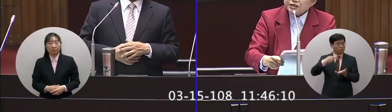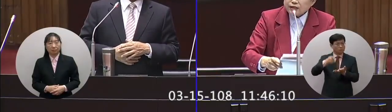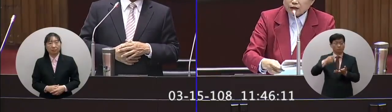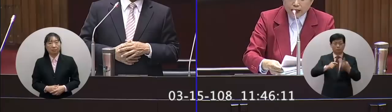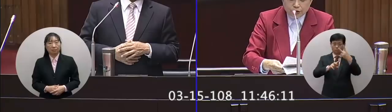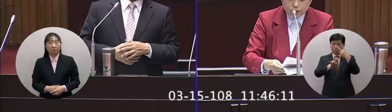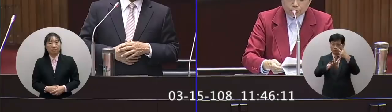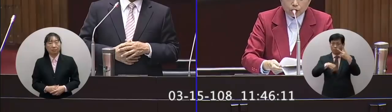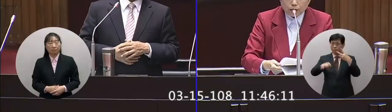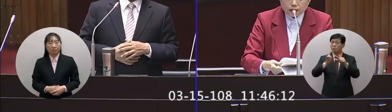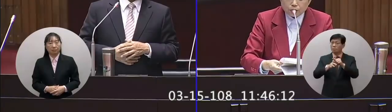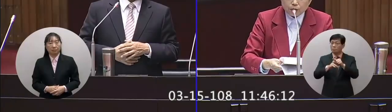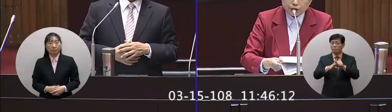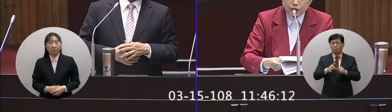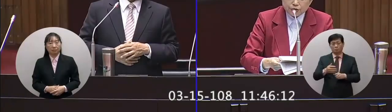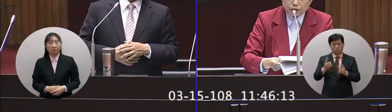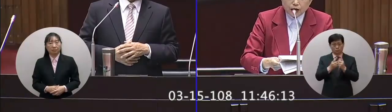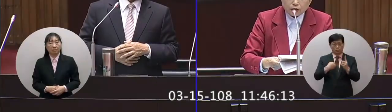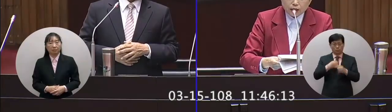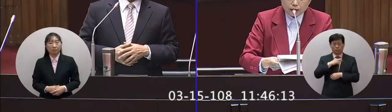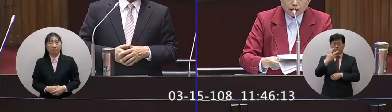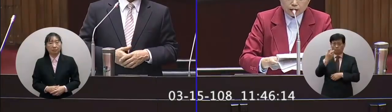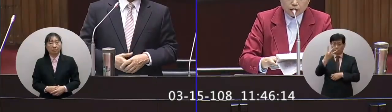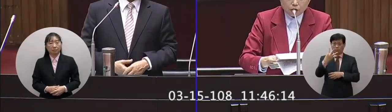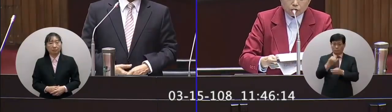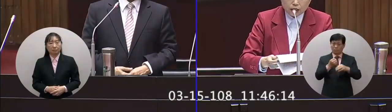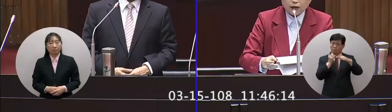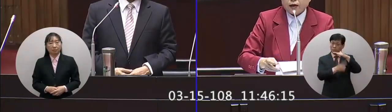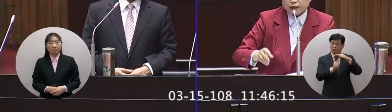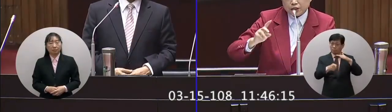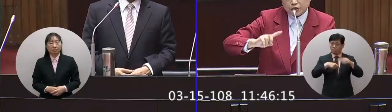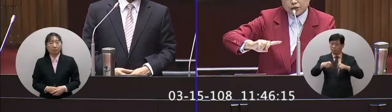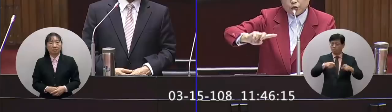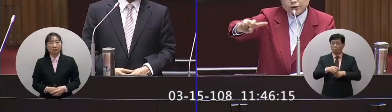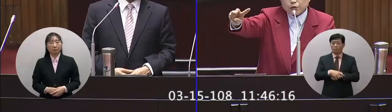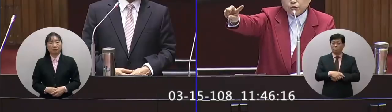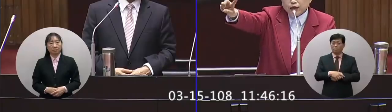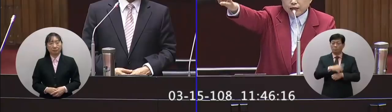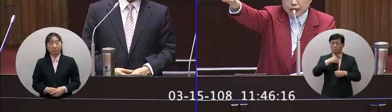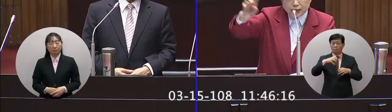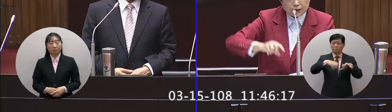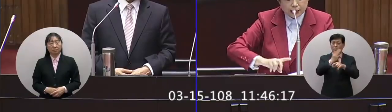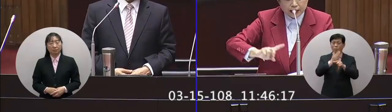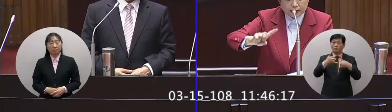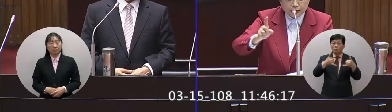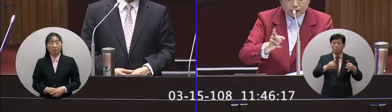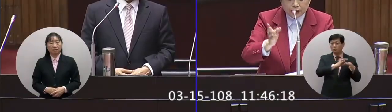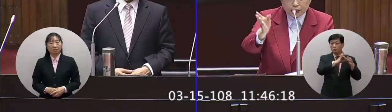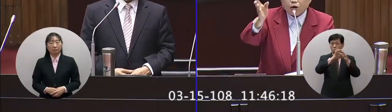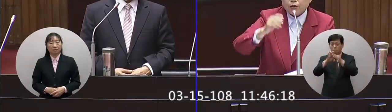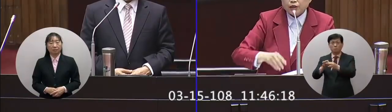2月24號到台中對我們針對我們74號的工程74環中路連接